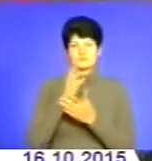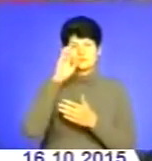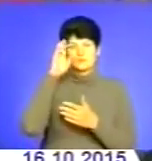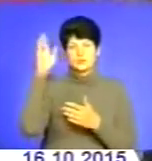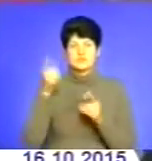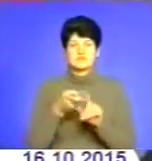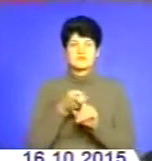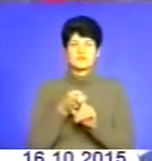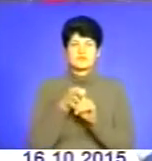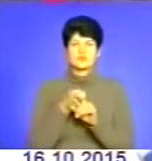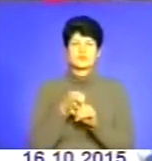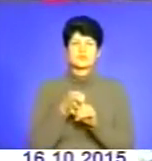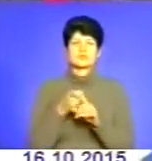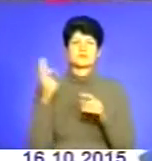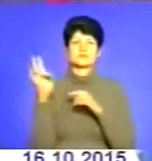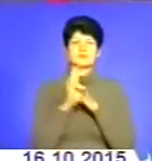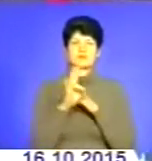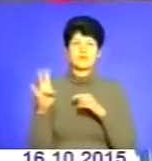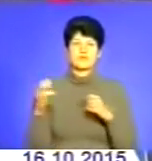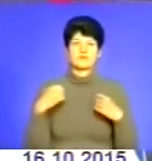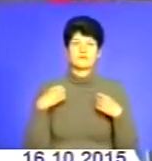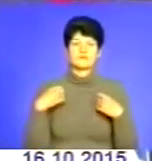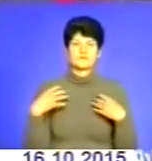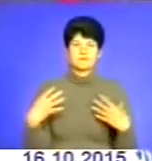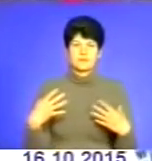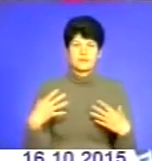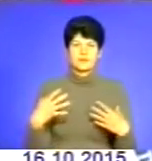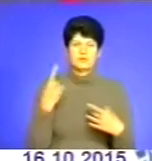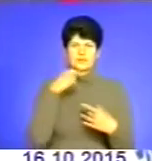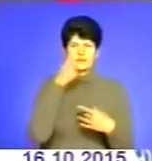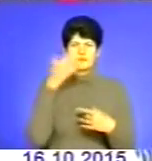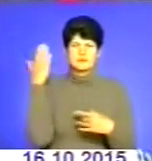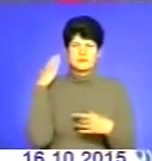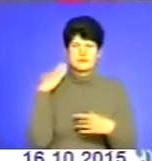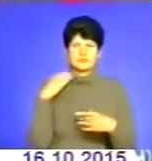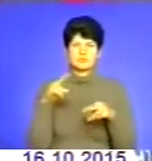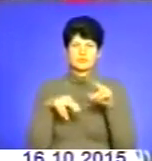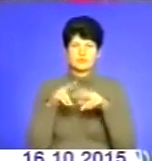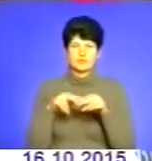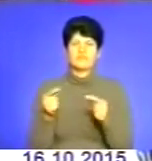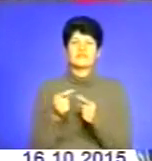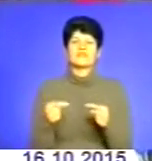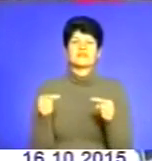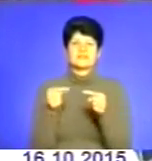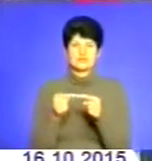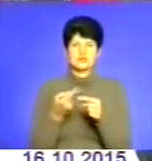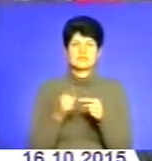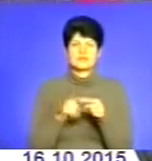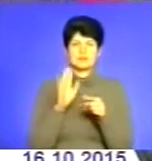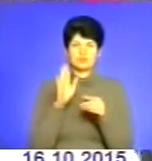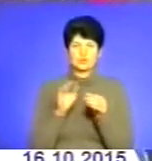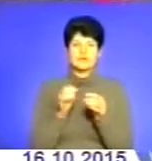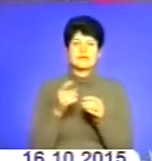праздника. Хрівно рік, як ми заклали хрест, для того, щоб побудувати ту церкву, визначилися, що це буде церква покрові